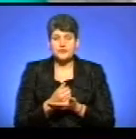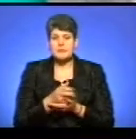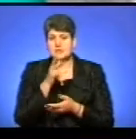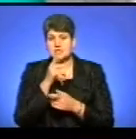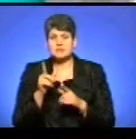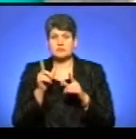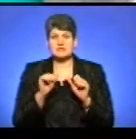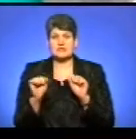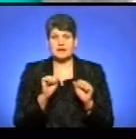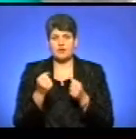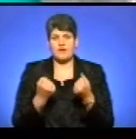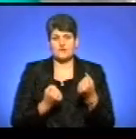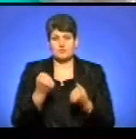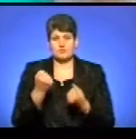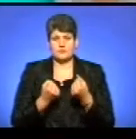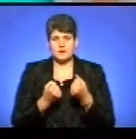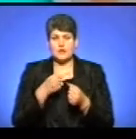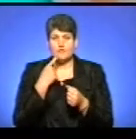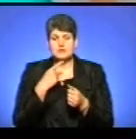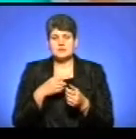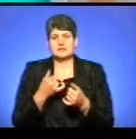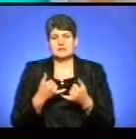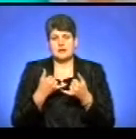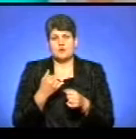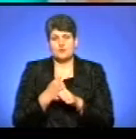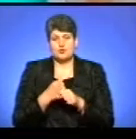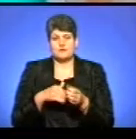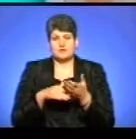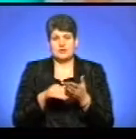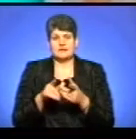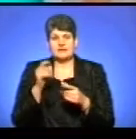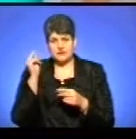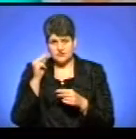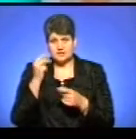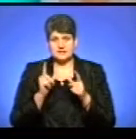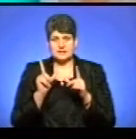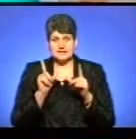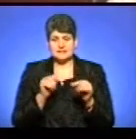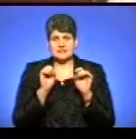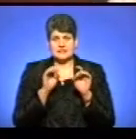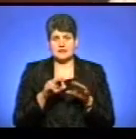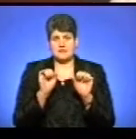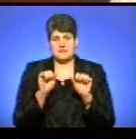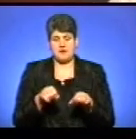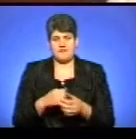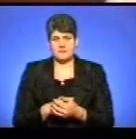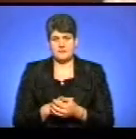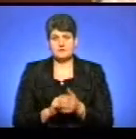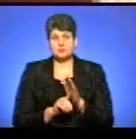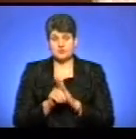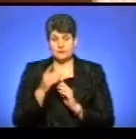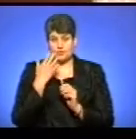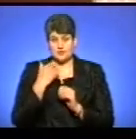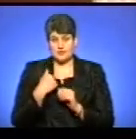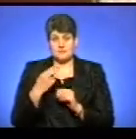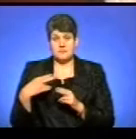поїзду керує автомобілем. Каже, заради роботи волонтера навчилася водити та здала на права. Спочатку, як я приїжджала,